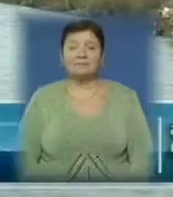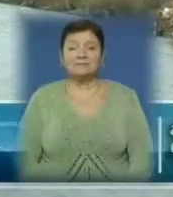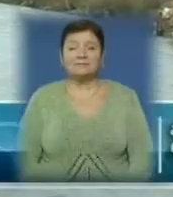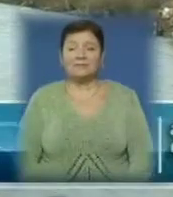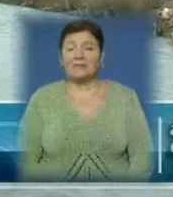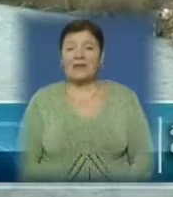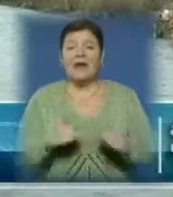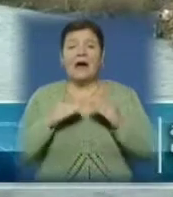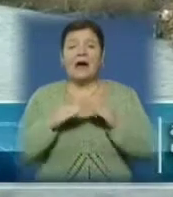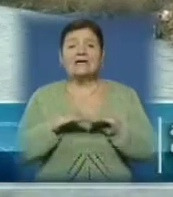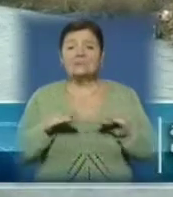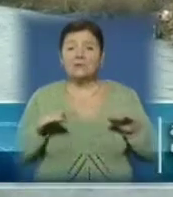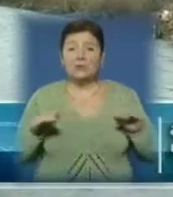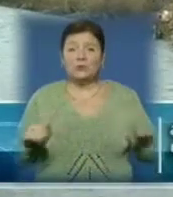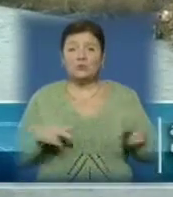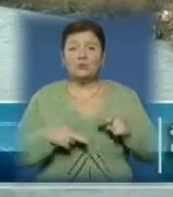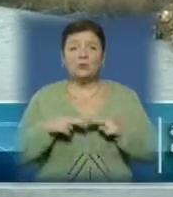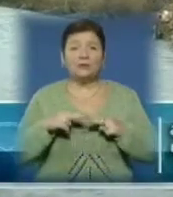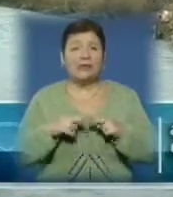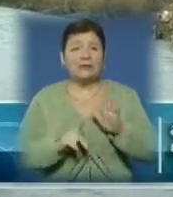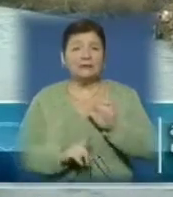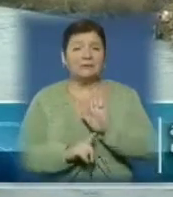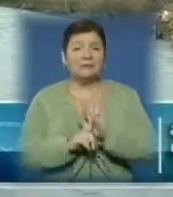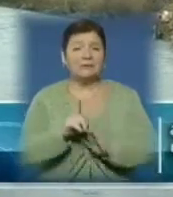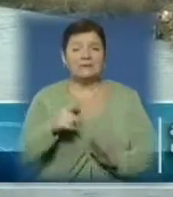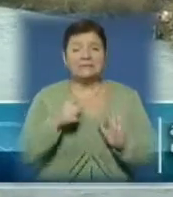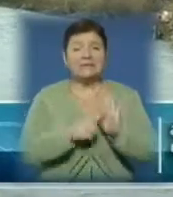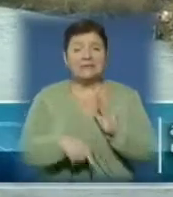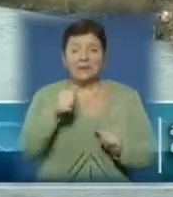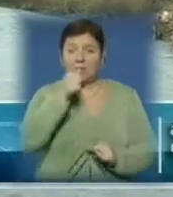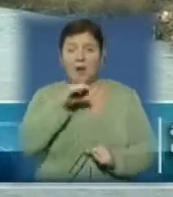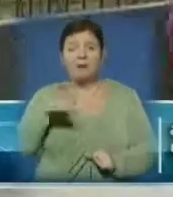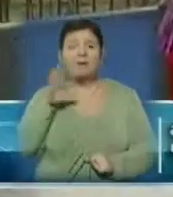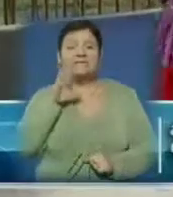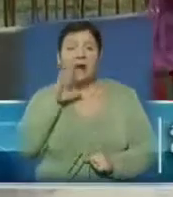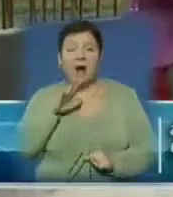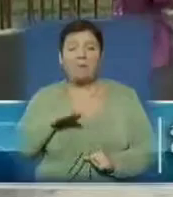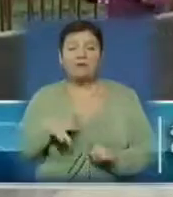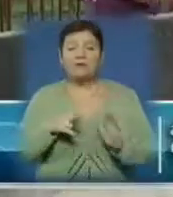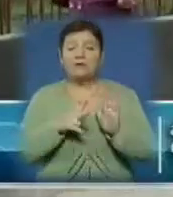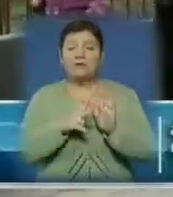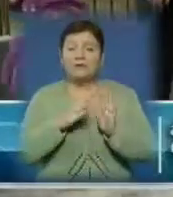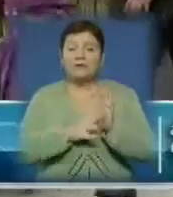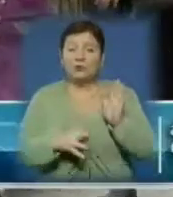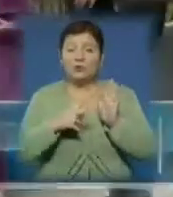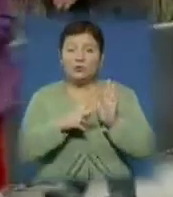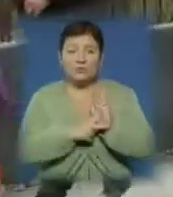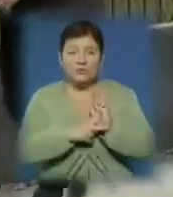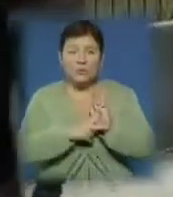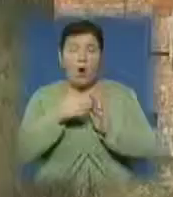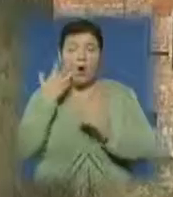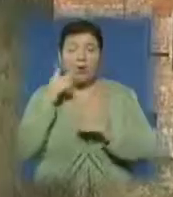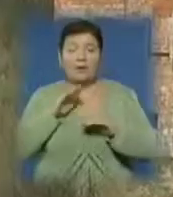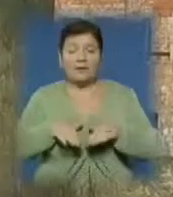Садочок у селі Запереділля збудували ще на початку 70-х. Після паводку в 98-му, коли замулило будівлю школи,